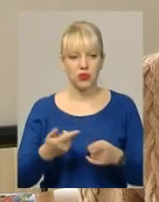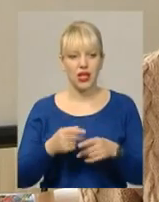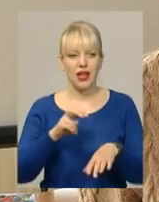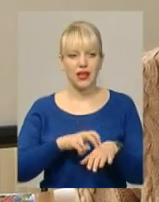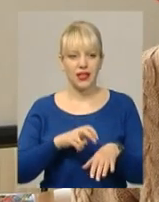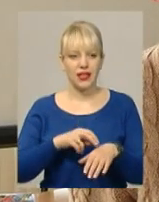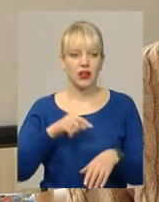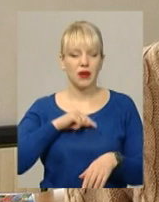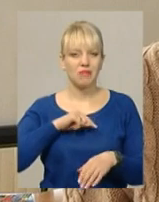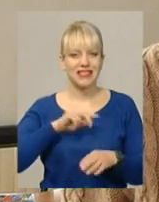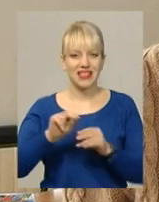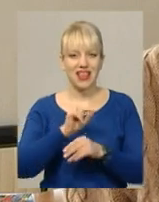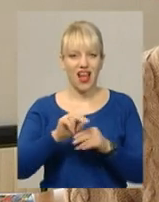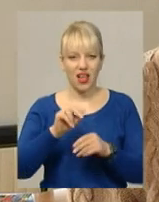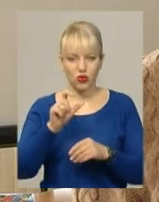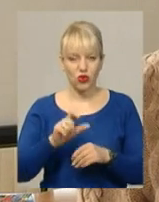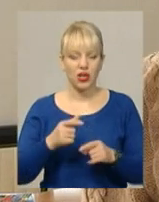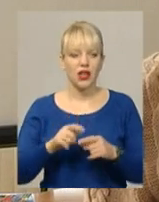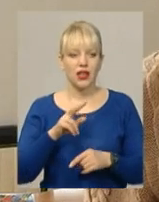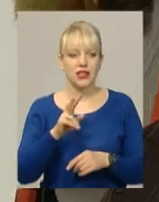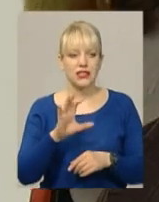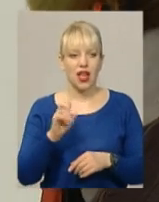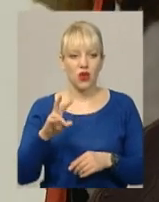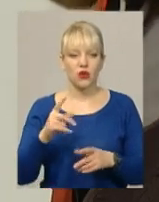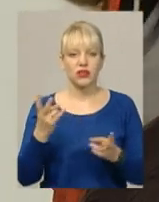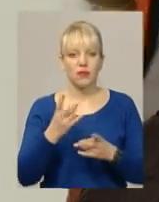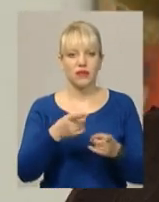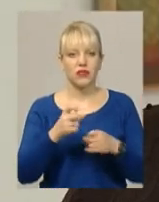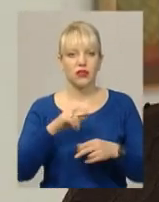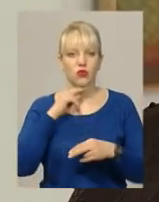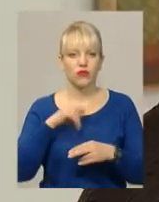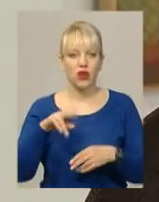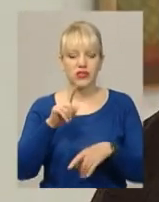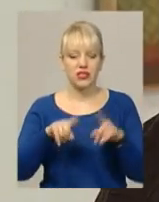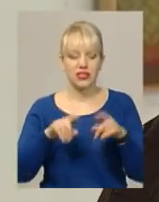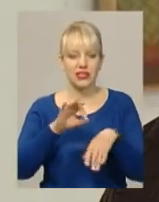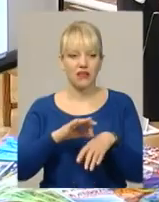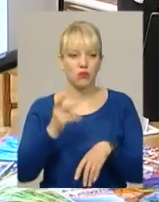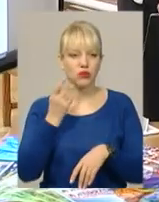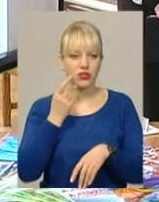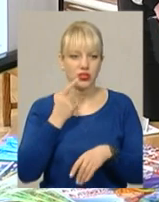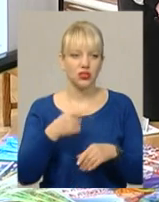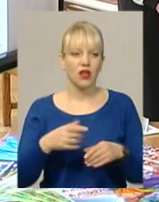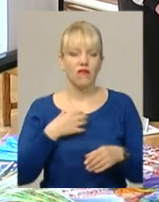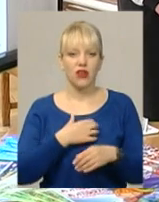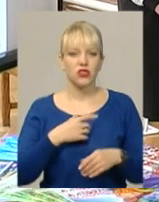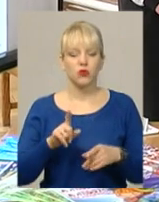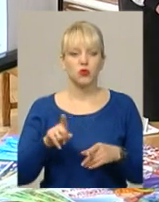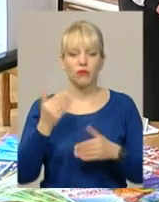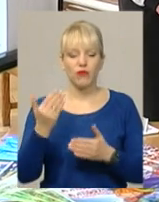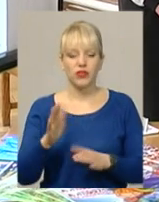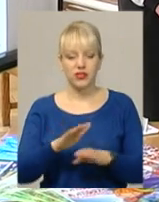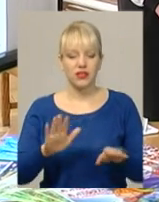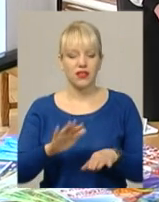-психіатр Наталя Підкалюк. Вона вважає, що привертати увагу до дітей з рідкісними захворюваннями треба постійно. Важливо, щоб вони не відчували